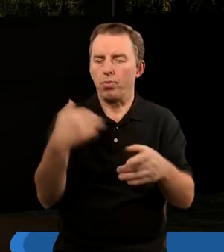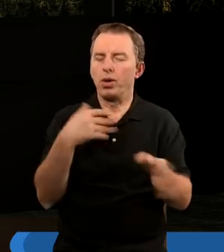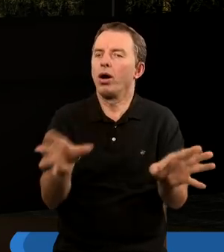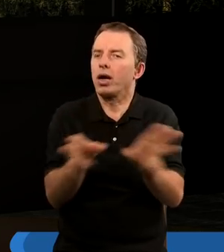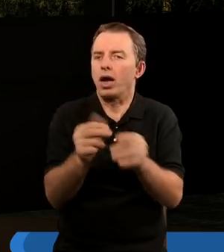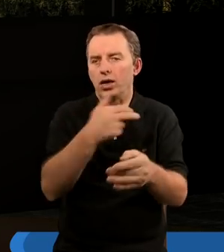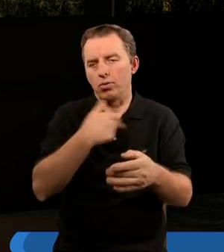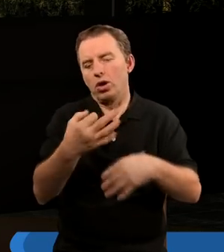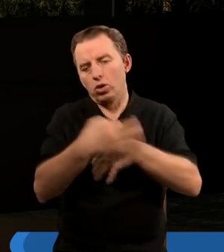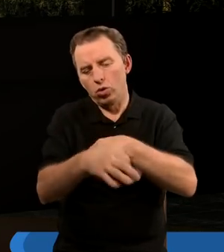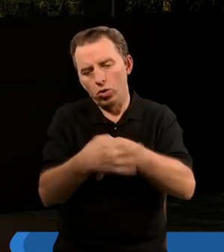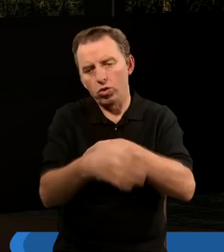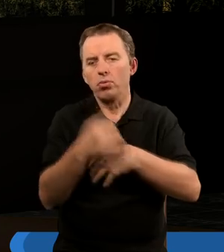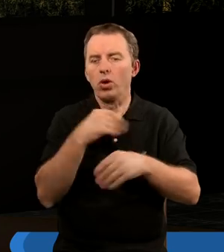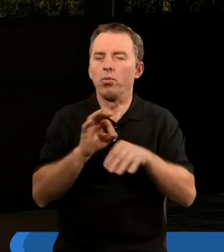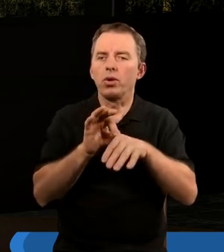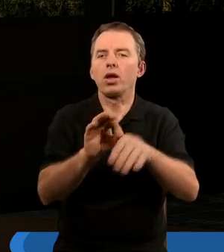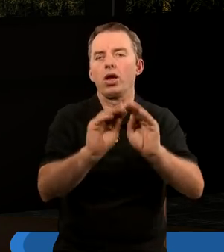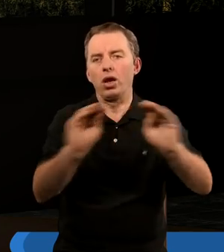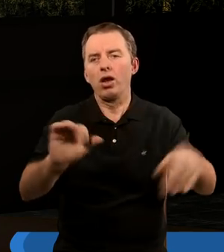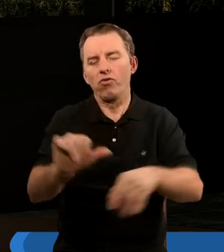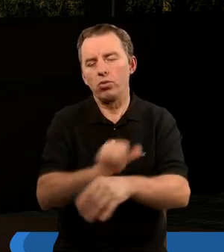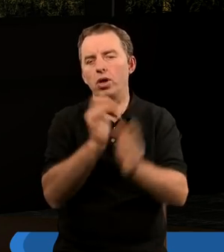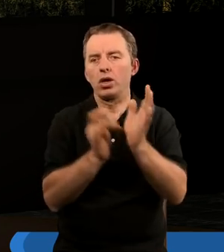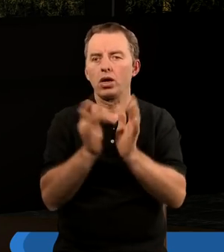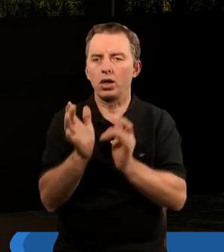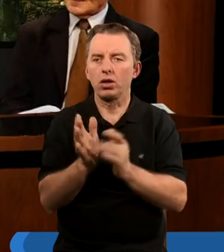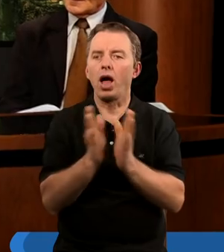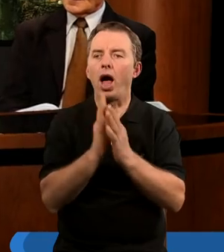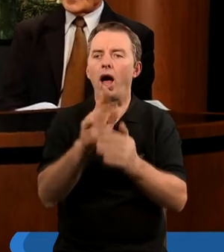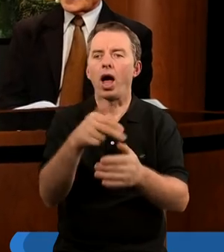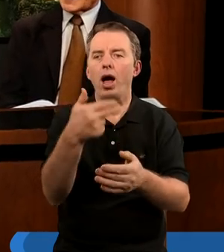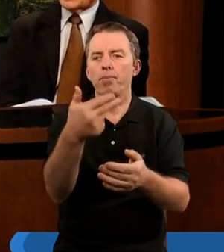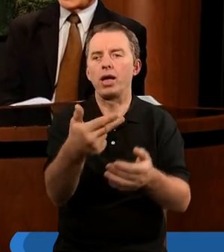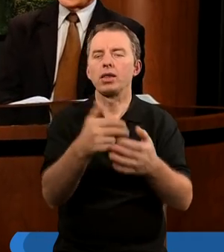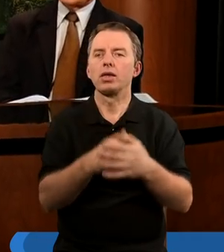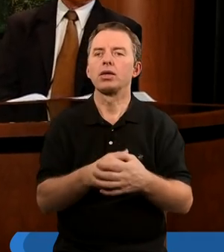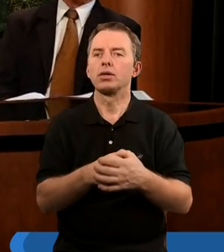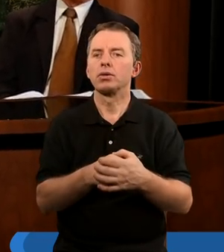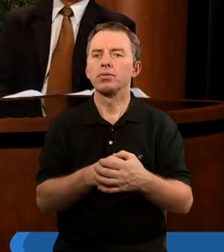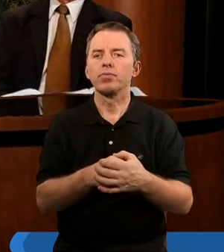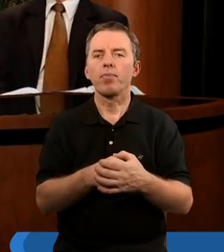i abyś był dla nas nauczycielem. W imieniu Jezusa Chrystusa. Amen. Amen.